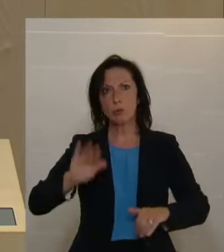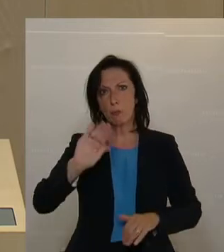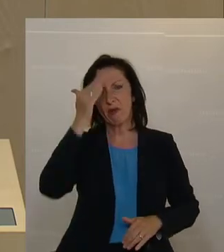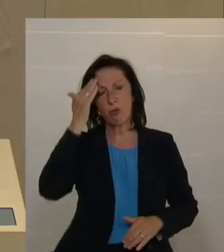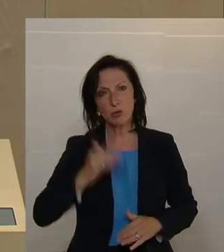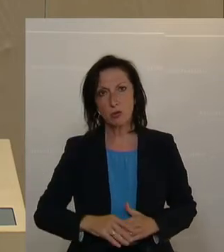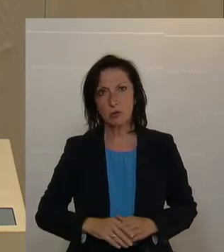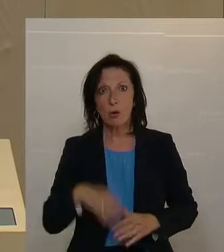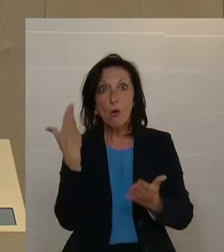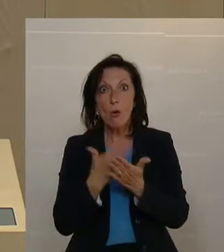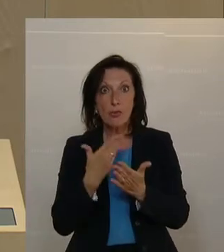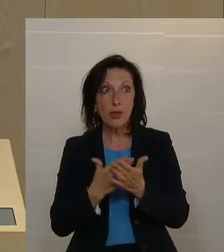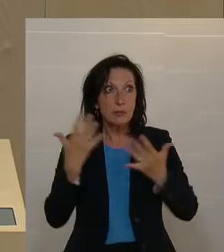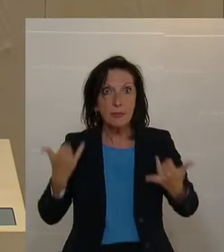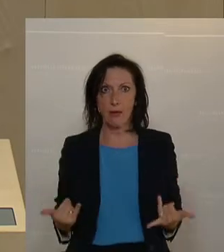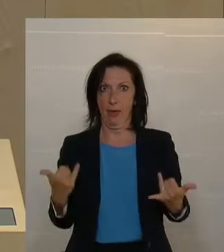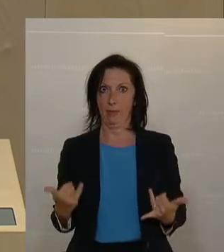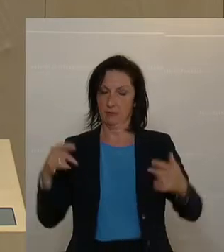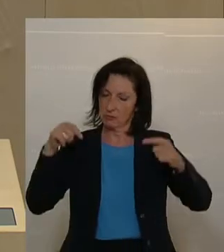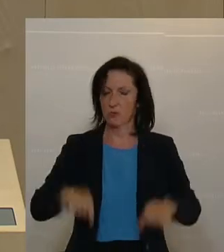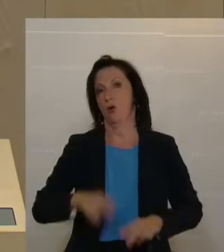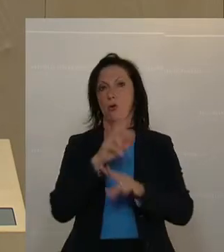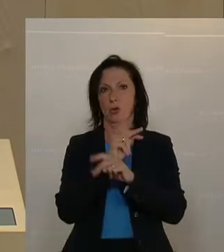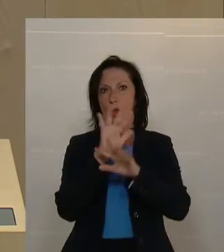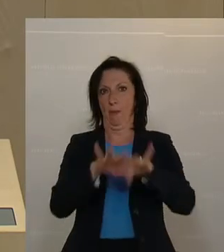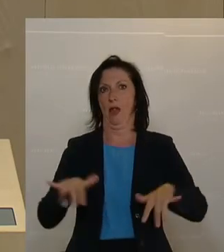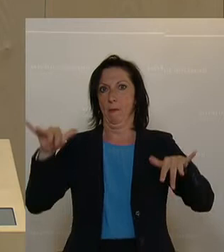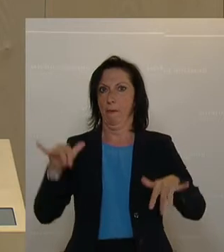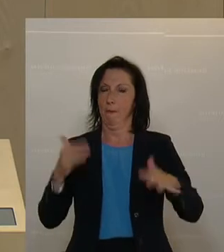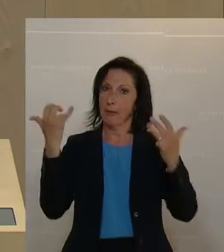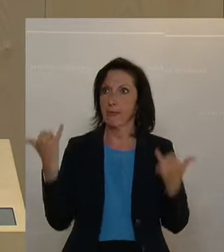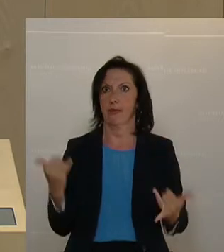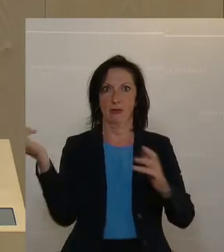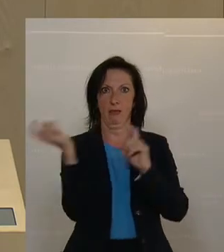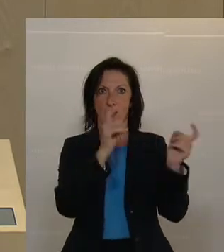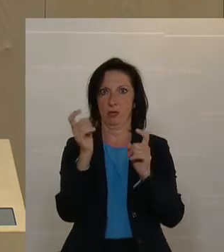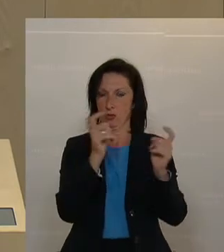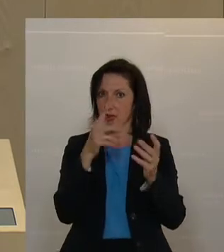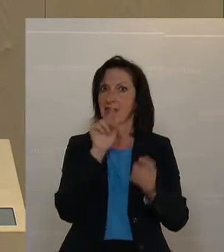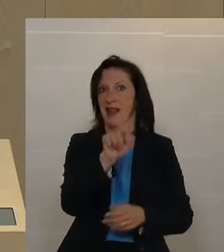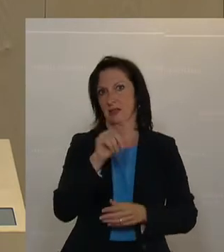und das ist der Grund, wieso wir hier heute im österreichischen Parlament auch diese Debatte führen.